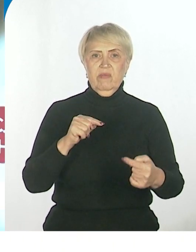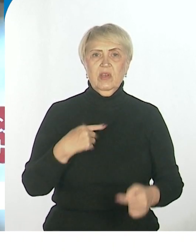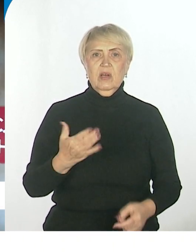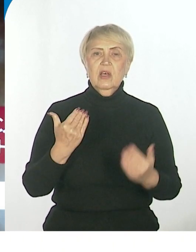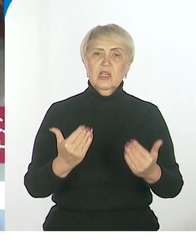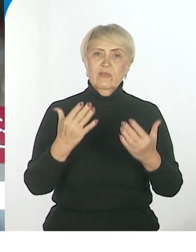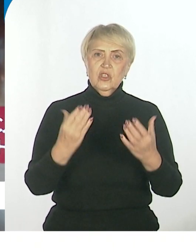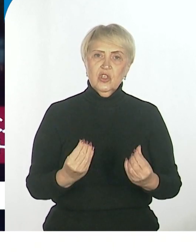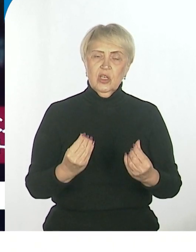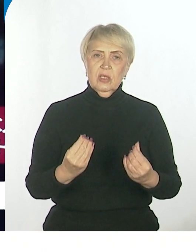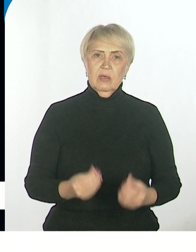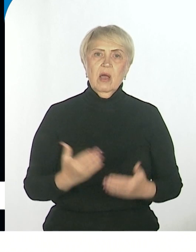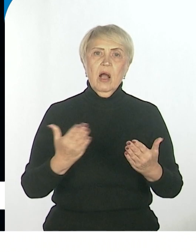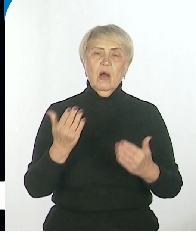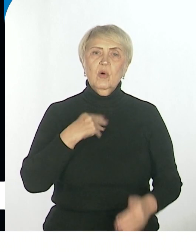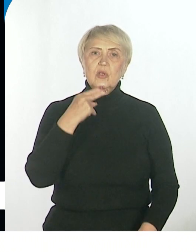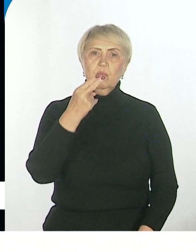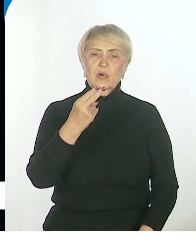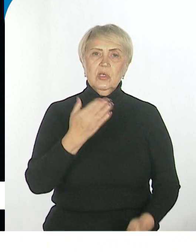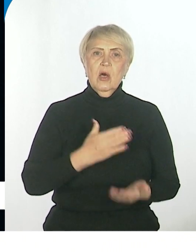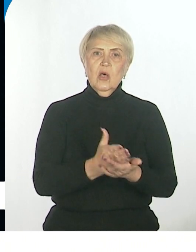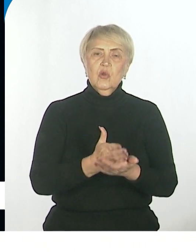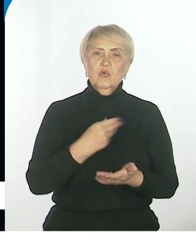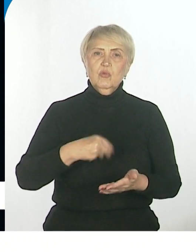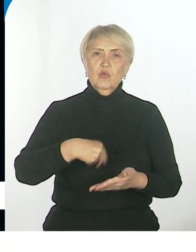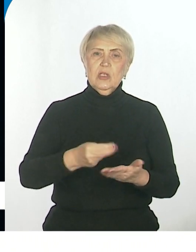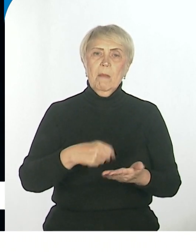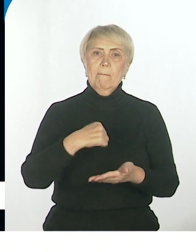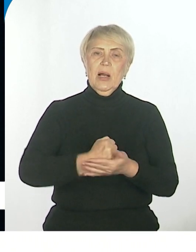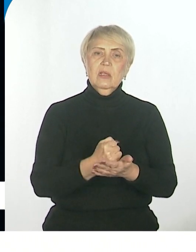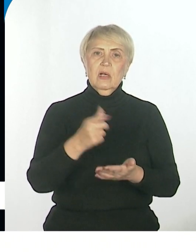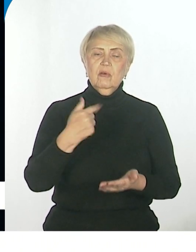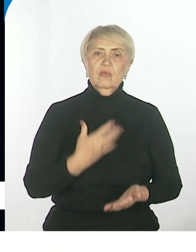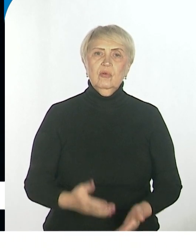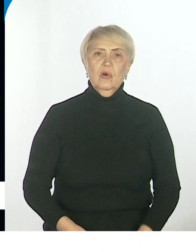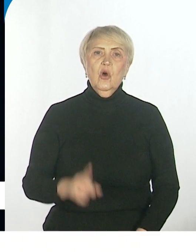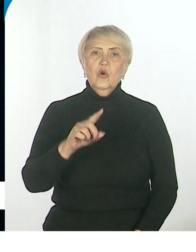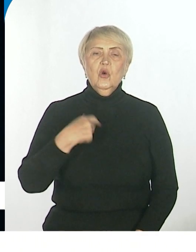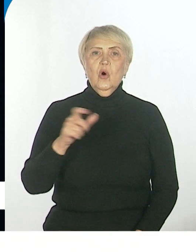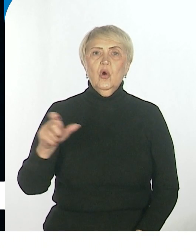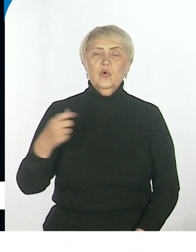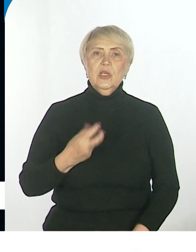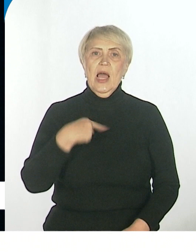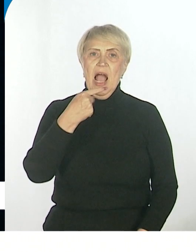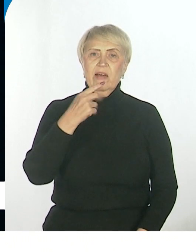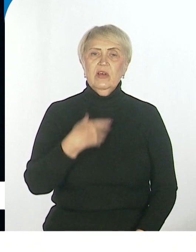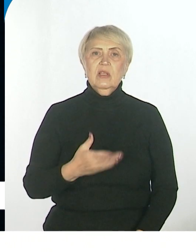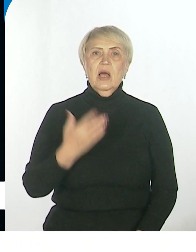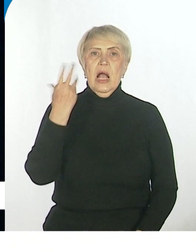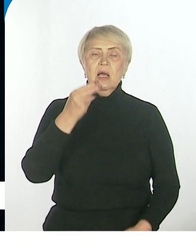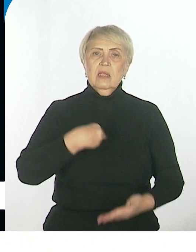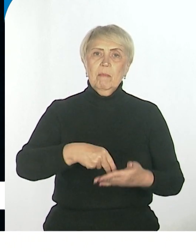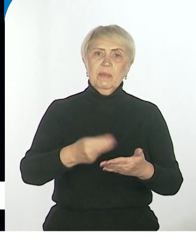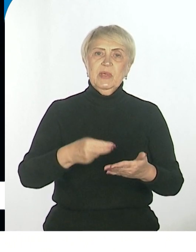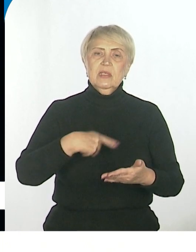сегодняшний день какой спрос, скажем так, на службу по контракту вы видите? То есть что люди говорят, когда приходят, подписывают контракты?